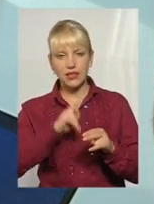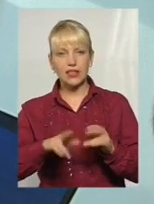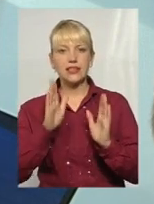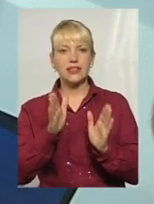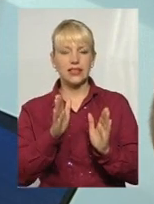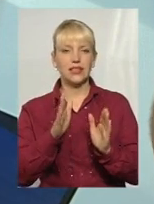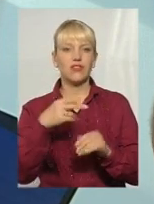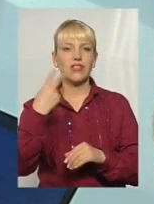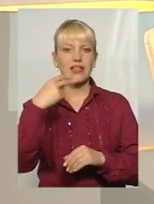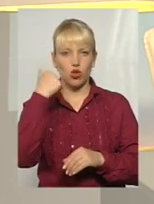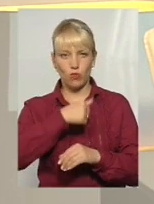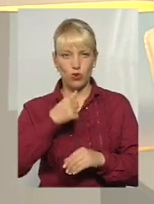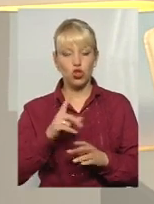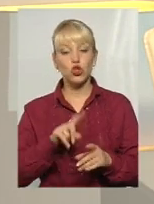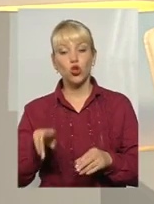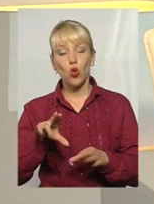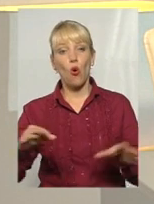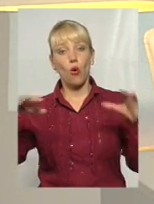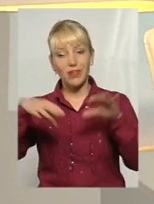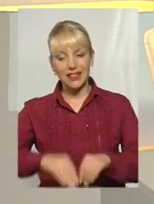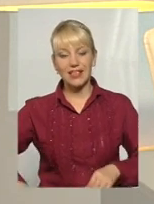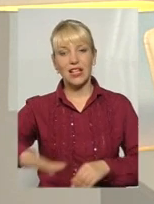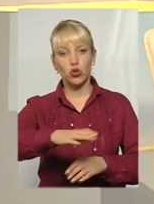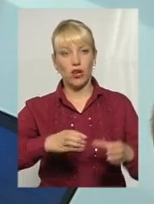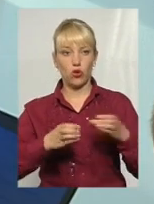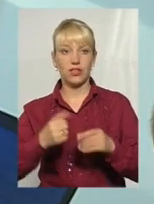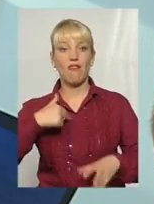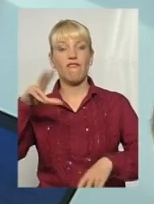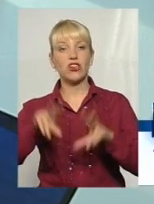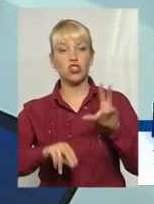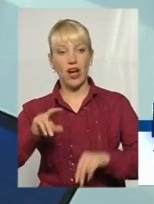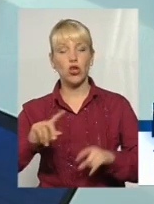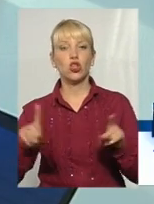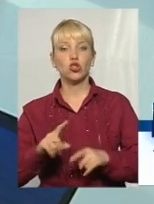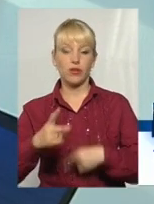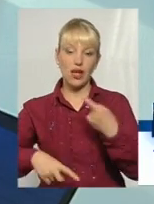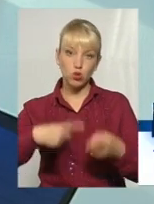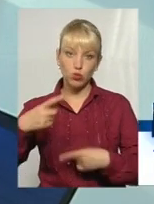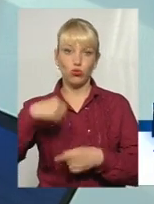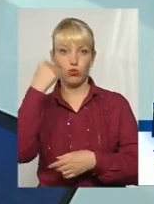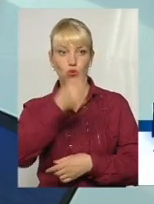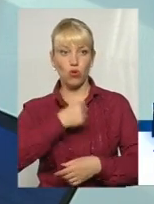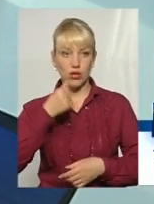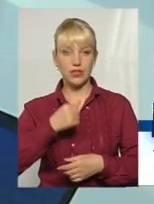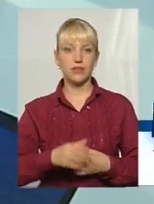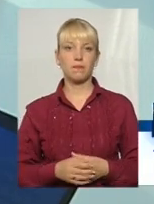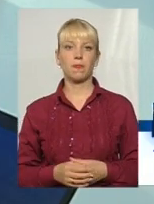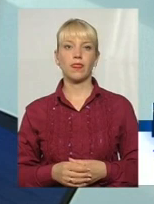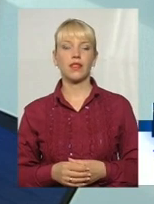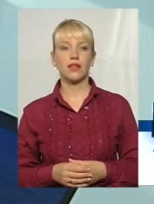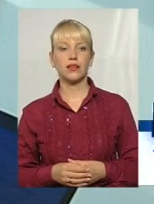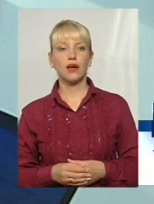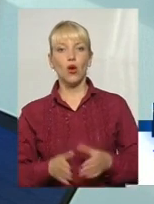щодо об'єднаних територіальних громад, я вважаю, що наступному році буде